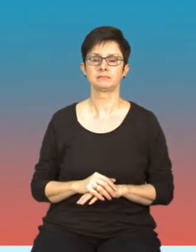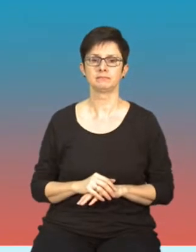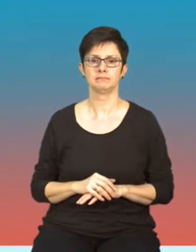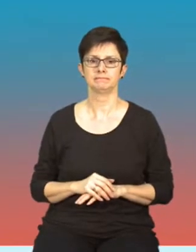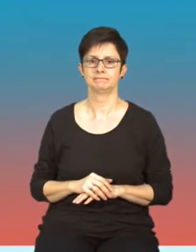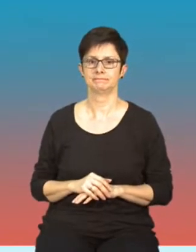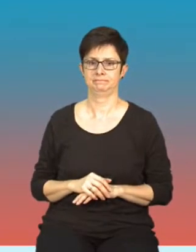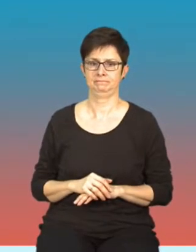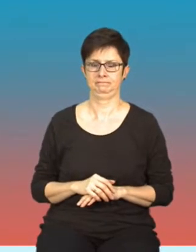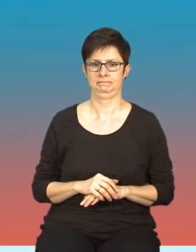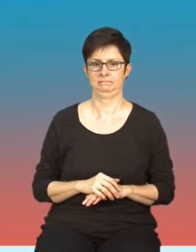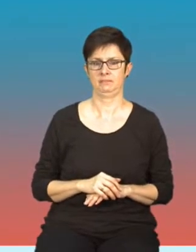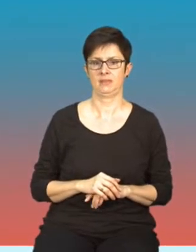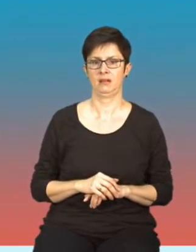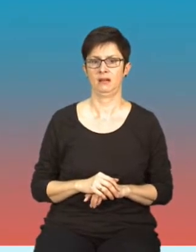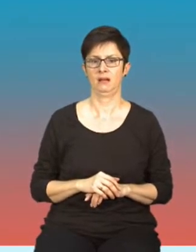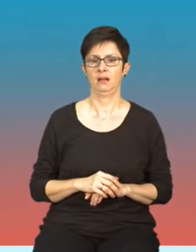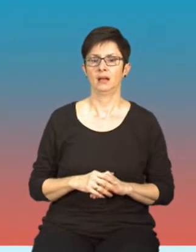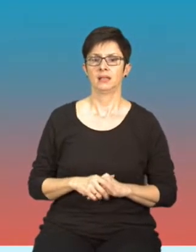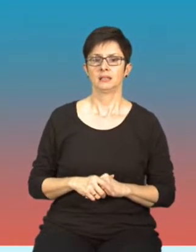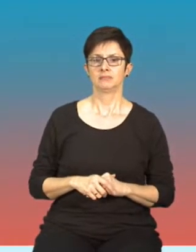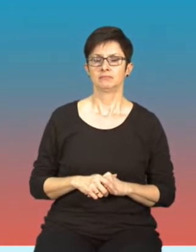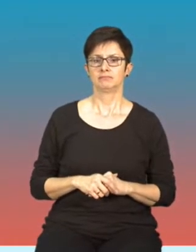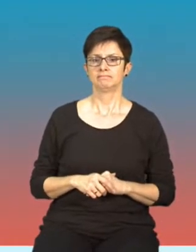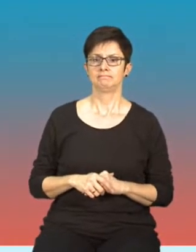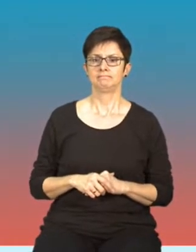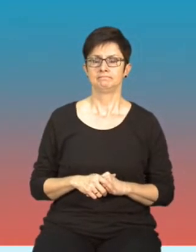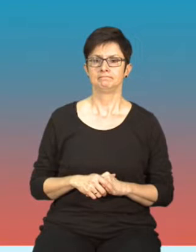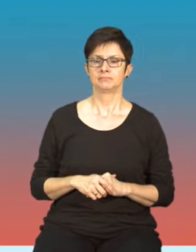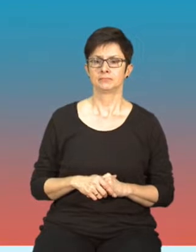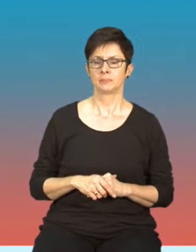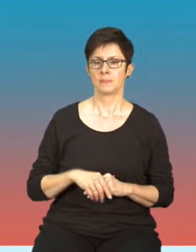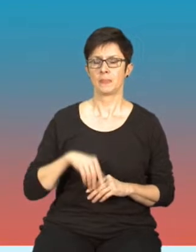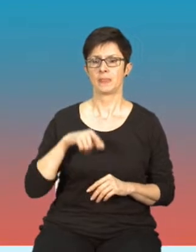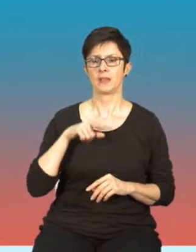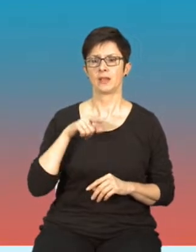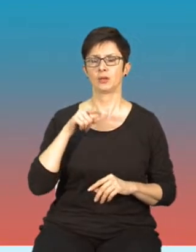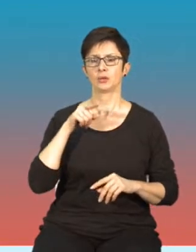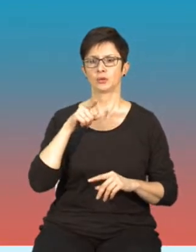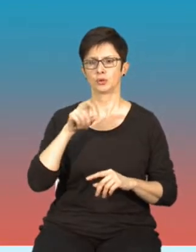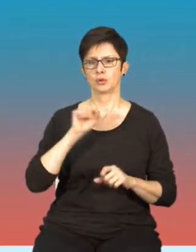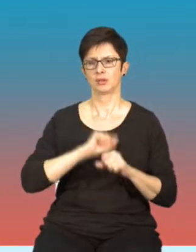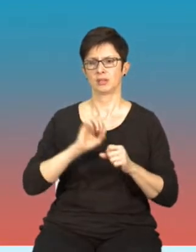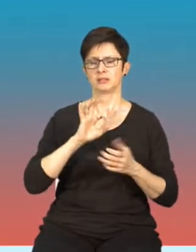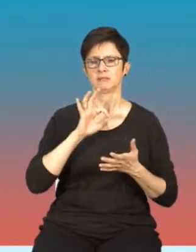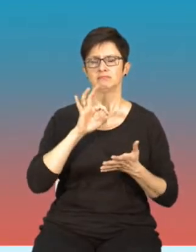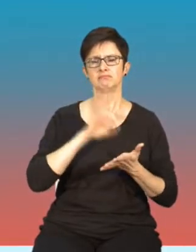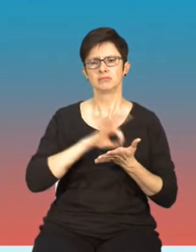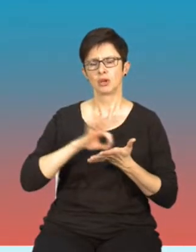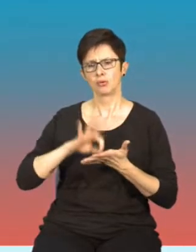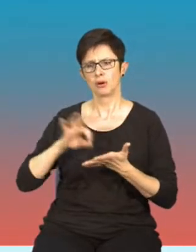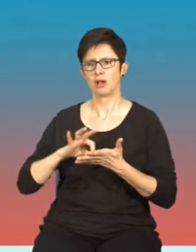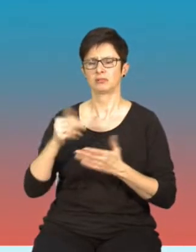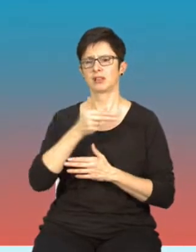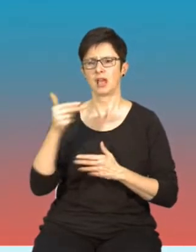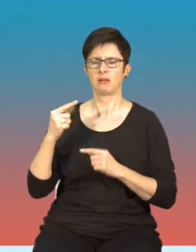Dezinformacja w mediach społecznościowych. To zjawisko jest regularnie podnoszone zarówno przez